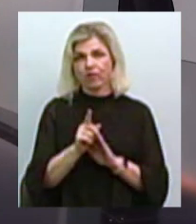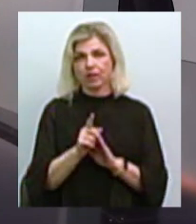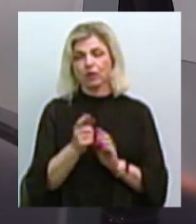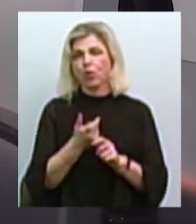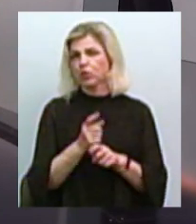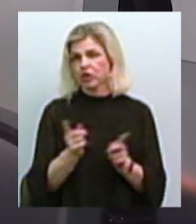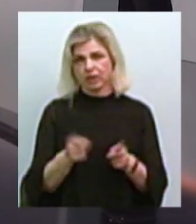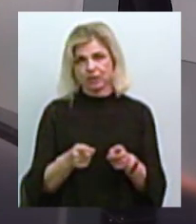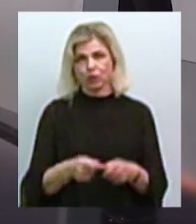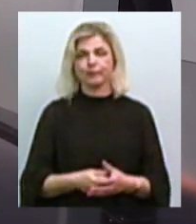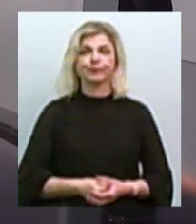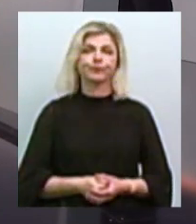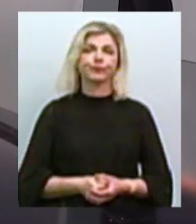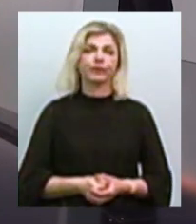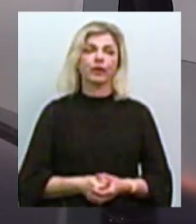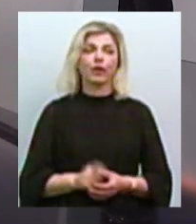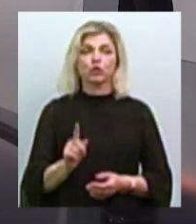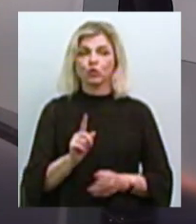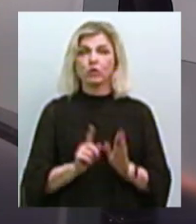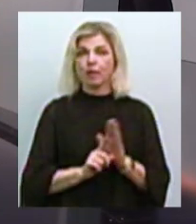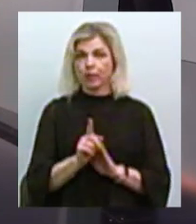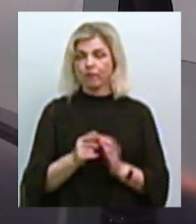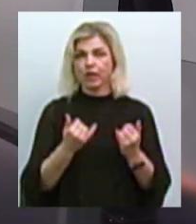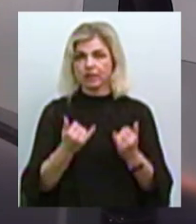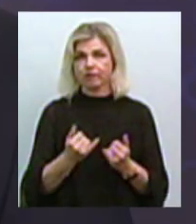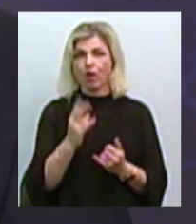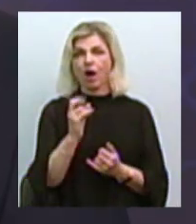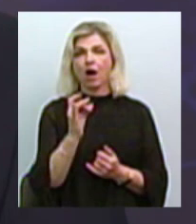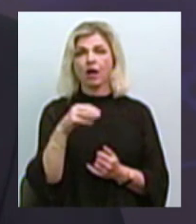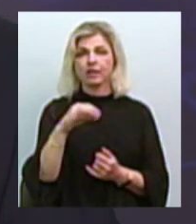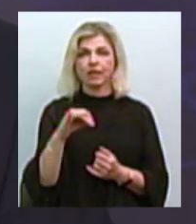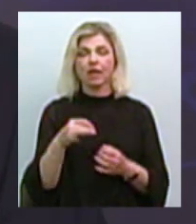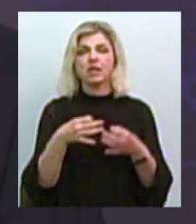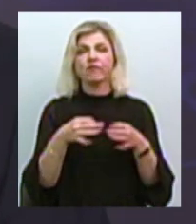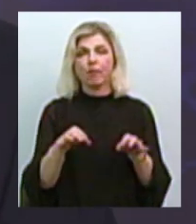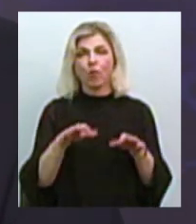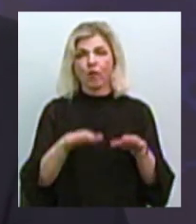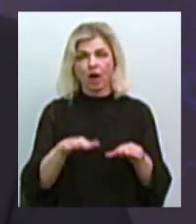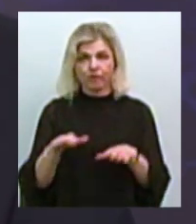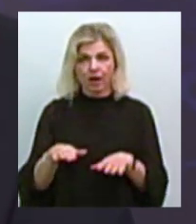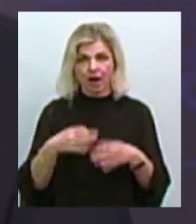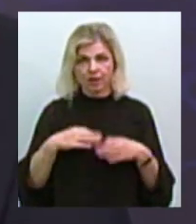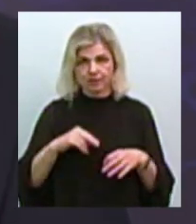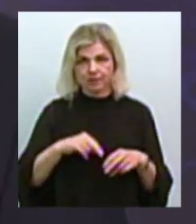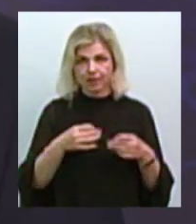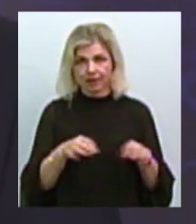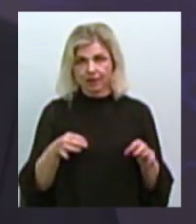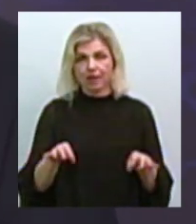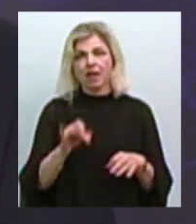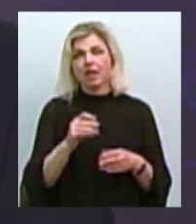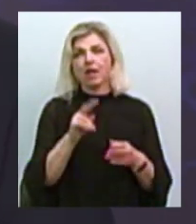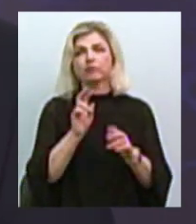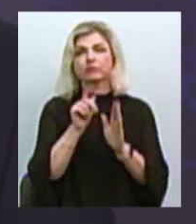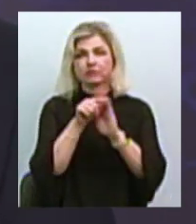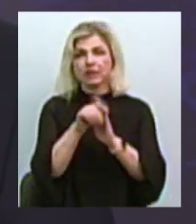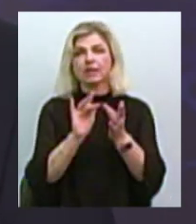дуже стисло. Те, що запровадили на сьогодні, карти вакансій, Google карта онлайн, ви можете зайти на наші сервіси, переглянути